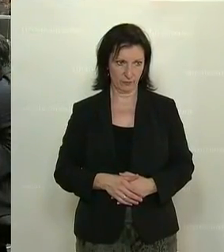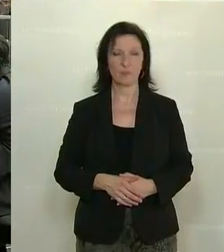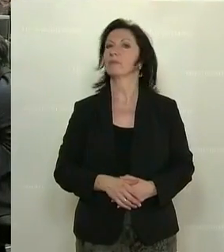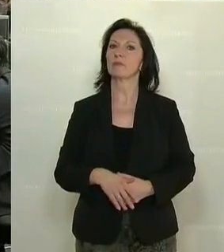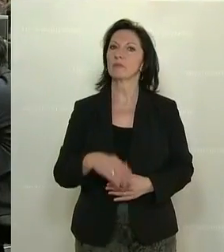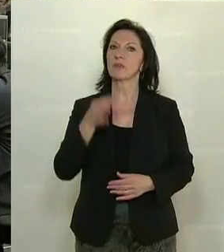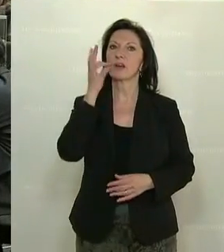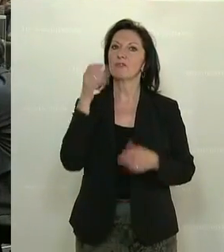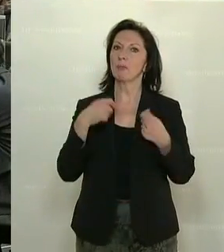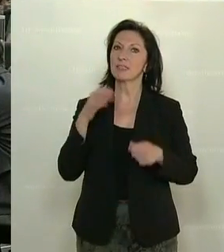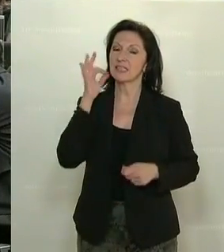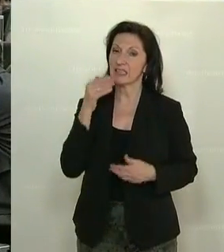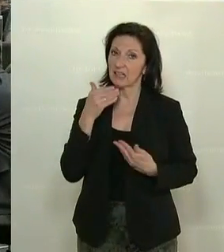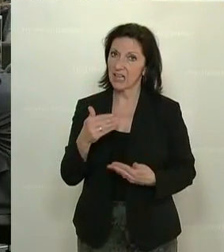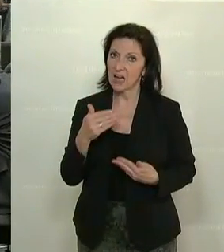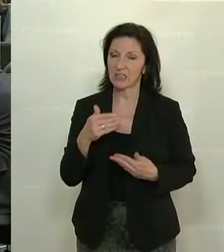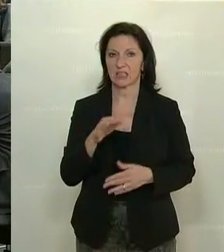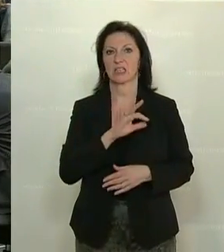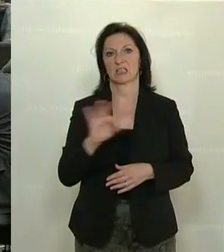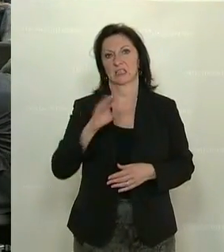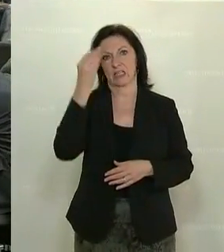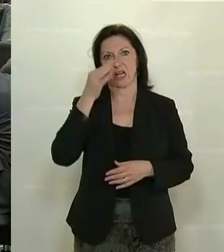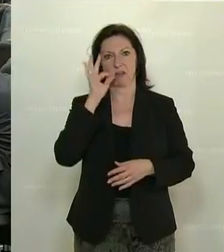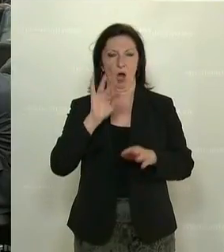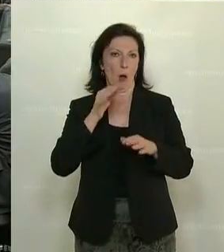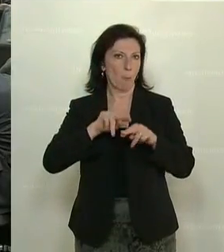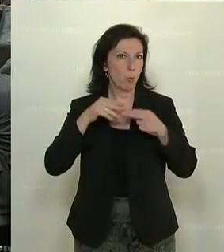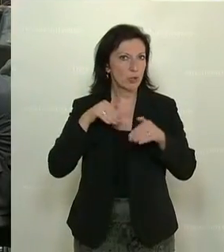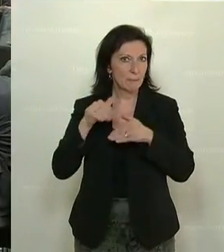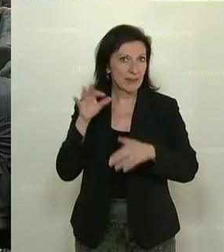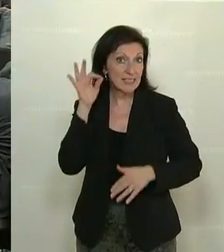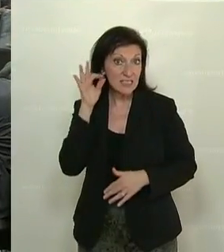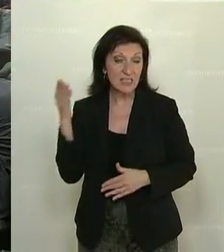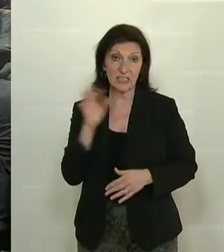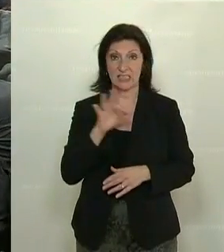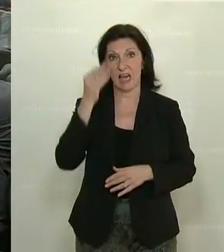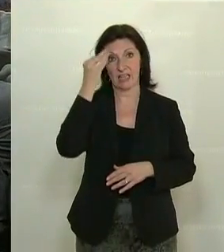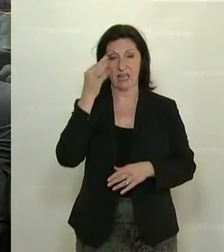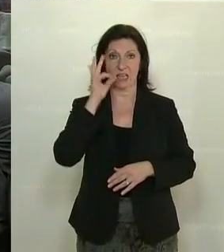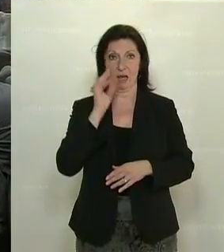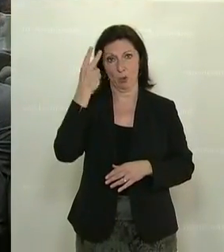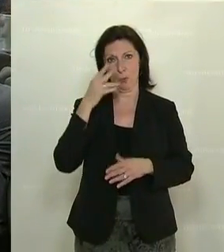Danke Frau Präsidentin, geschätzte Frau Bundesministerin, geschätzte Damen und Herren.